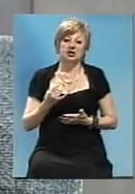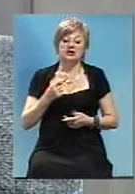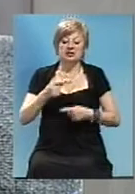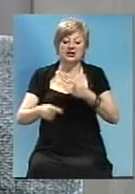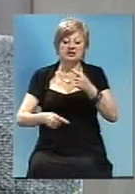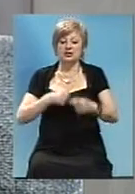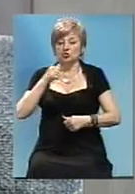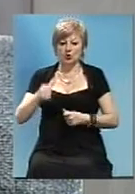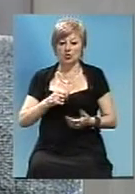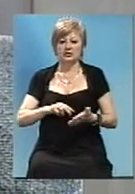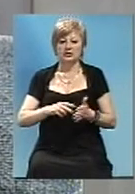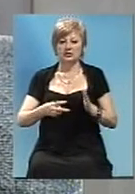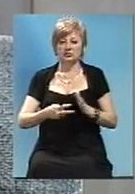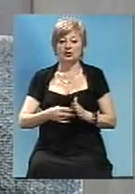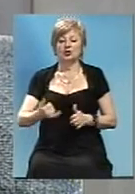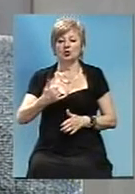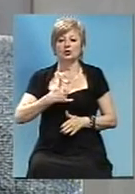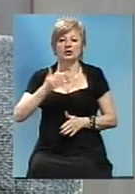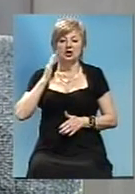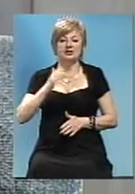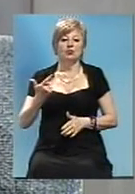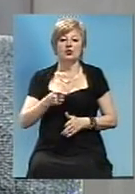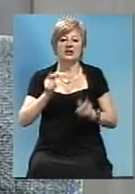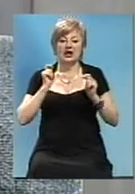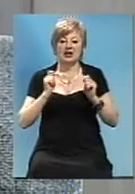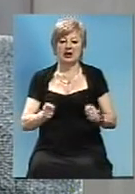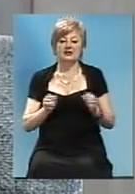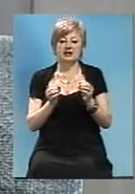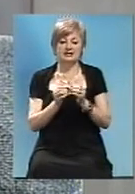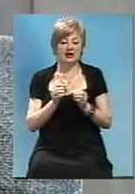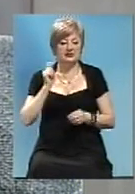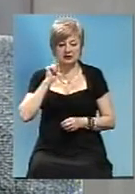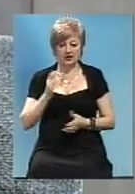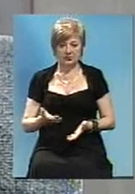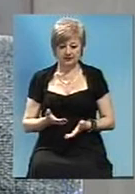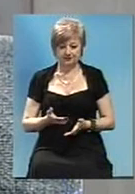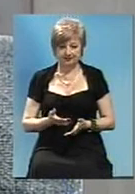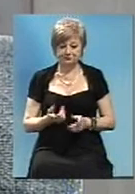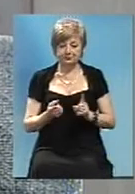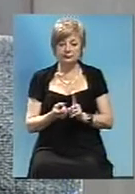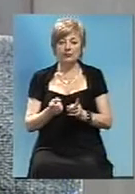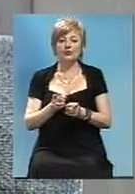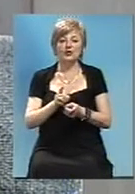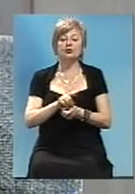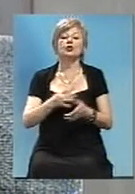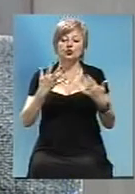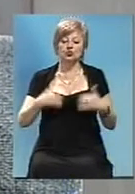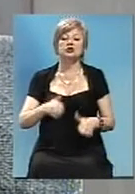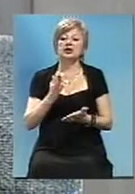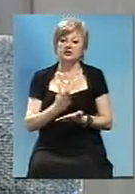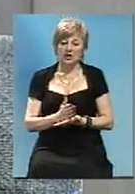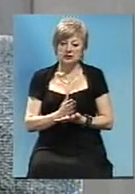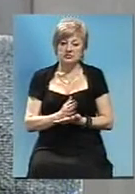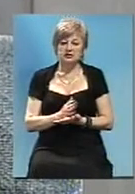Планируємо, що у нас буде гарантия в 10 років. Тобто, змінення вже відбуваються, вони не такі